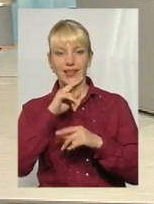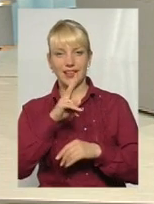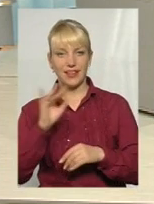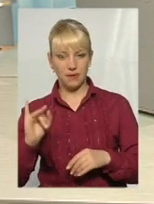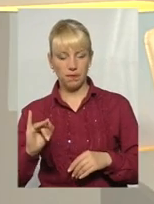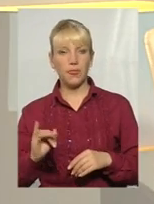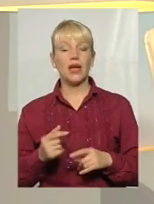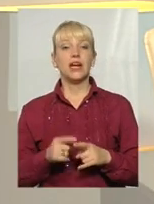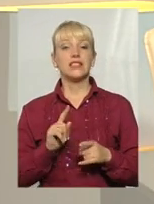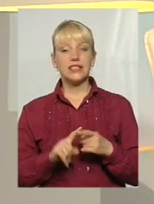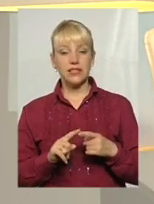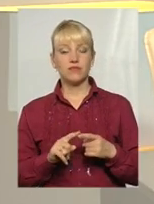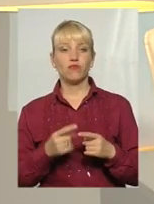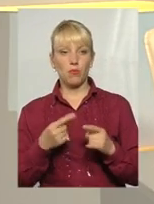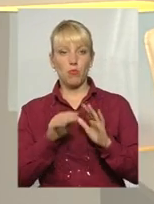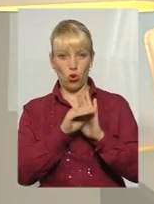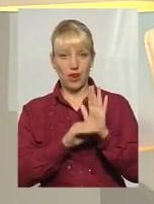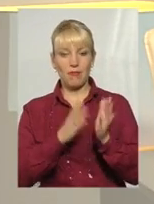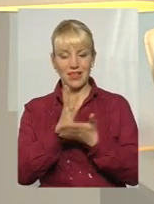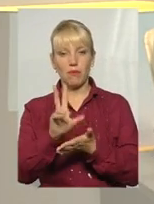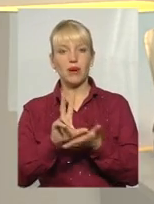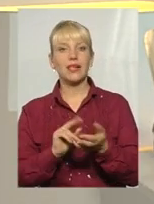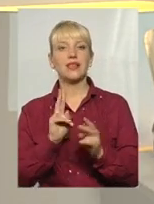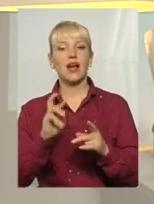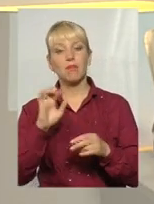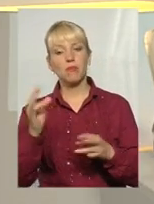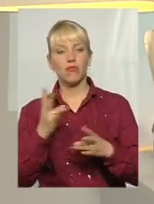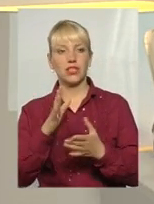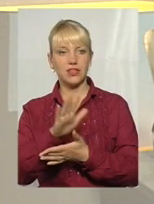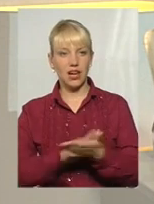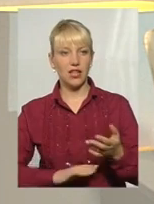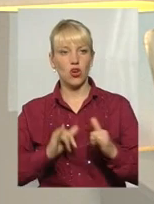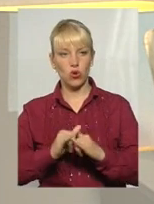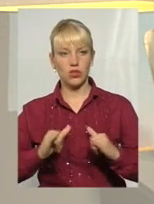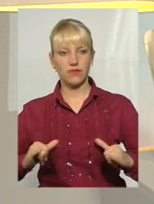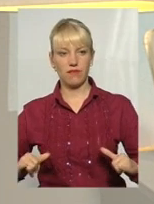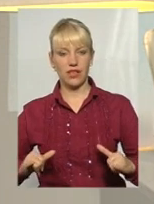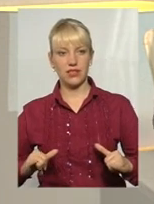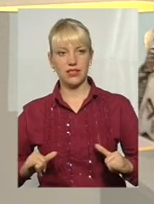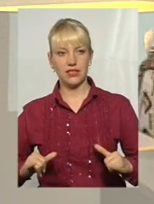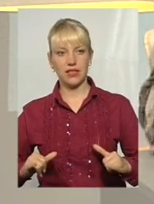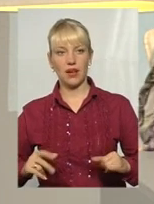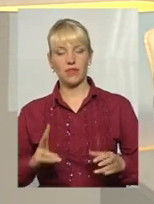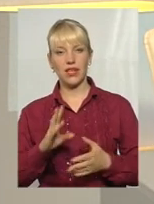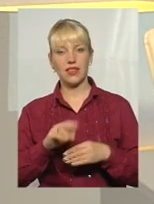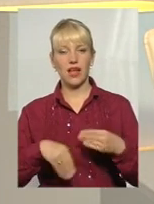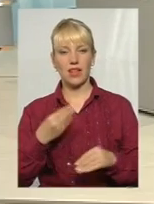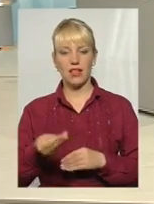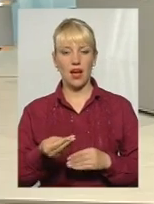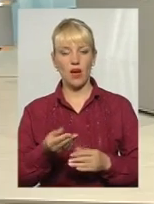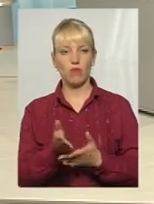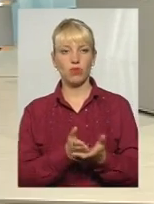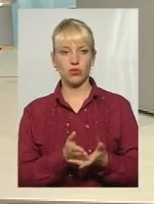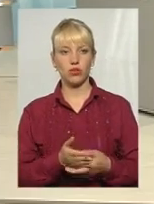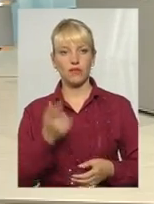Вона, можна сказати, що це є от той приклад, як би мала і далі розвиватися десь і надання послуг?